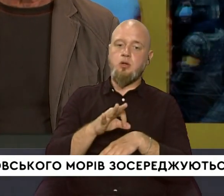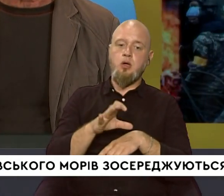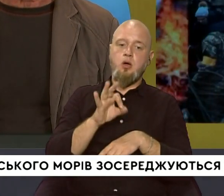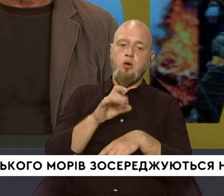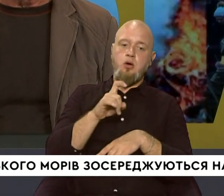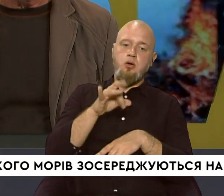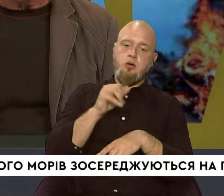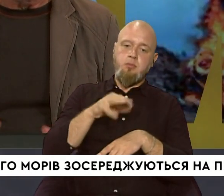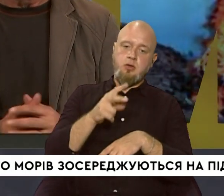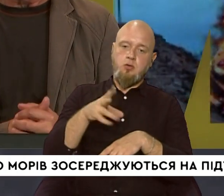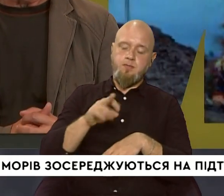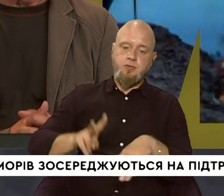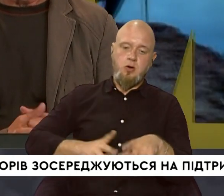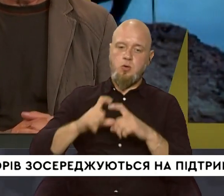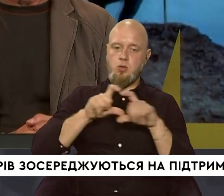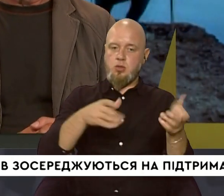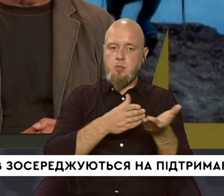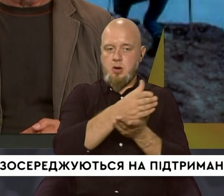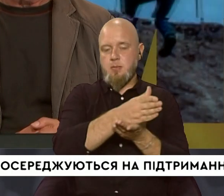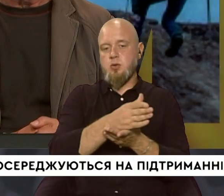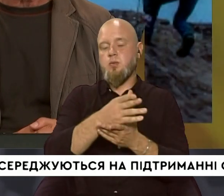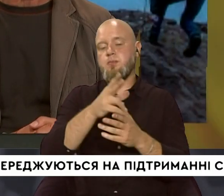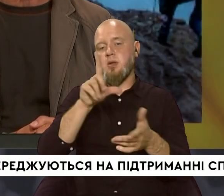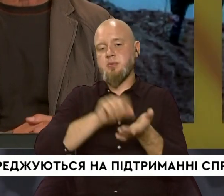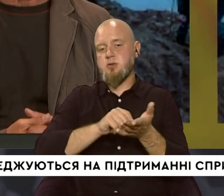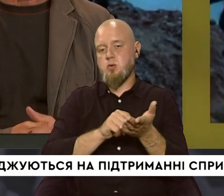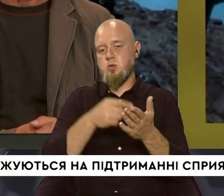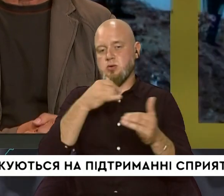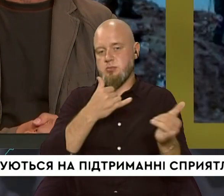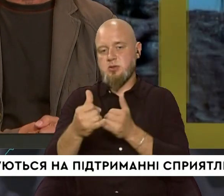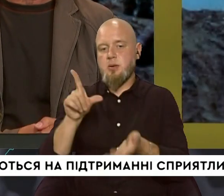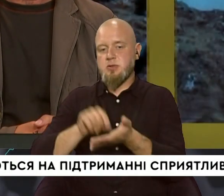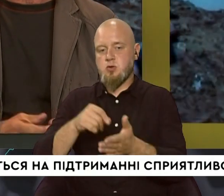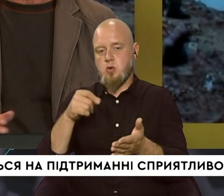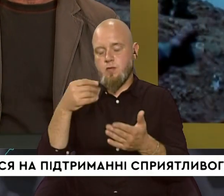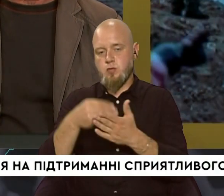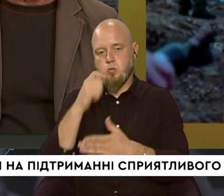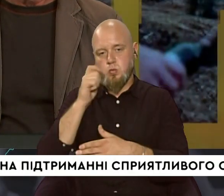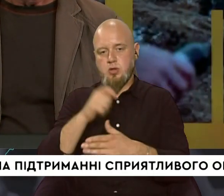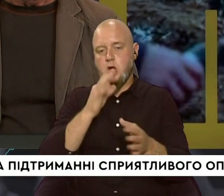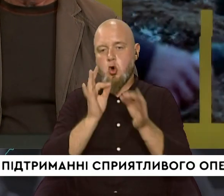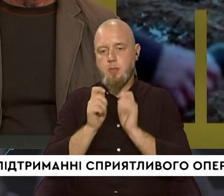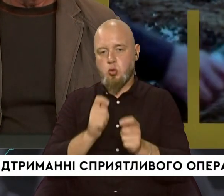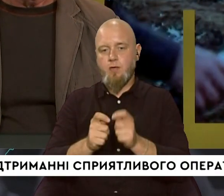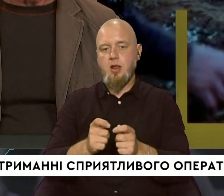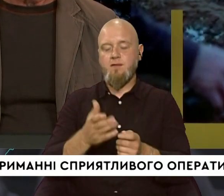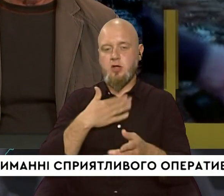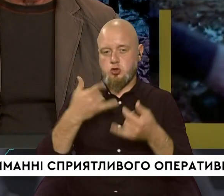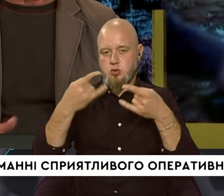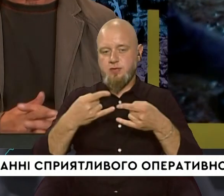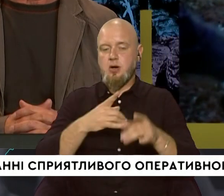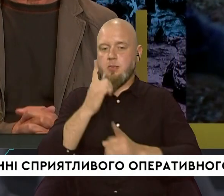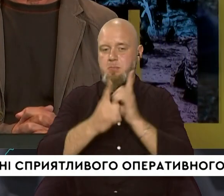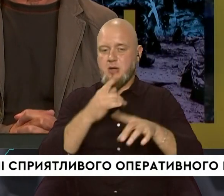Охрійменко, директорка Департаменту пенсійного забезпечення Пенсійного фонду України, коментувала в нашому ефірі